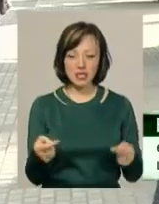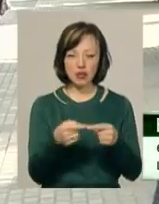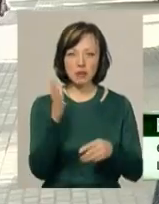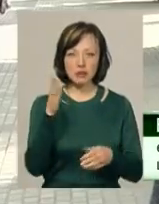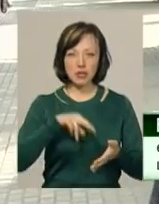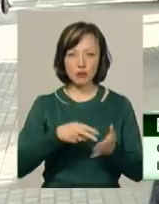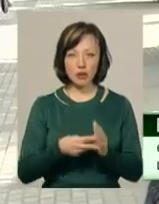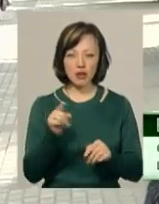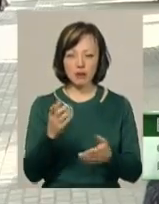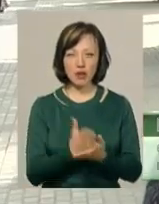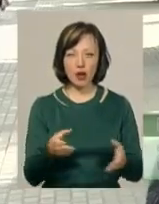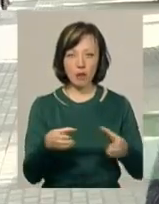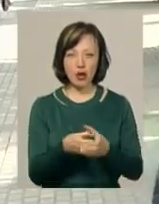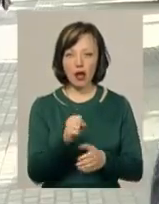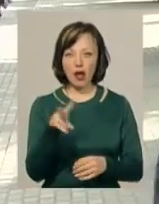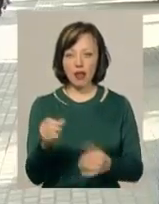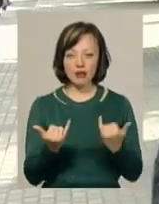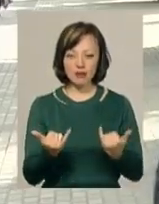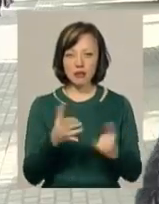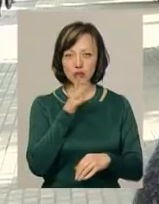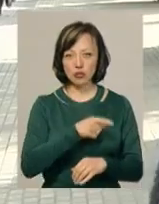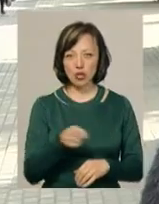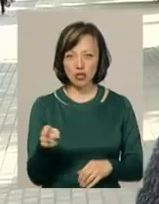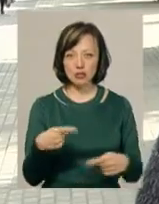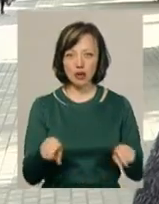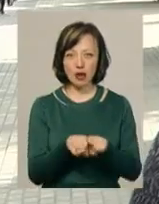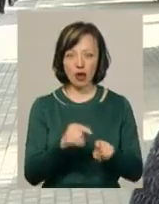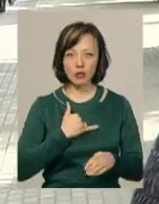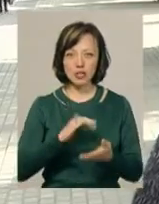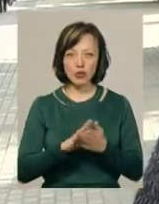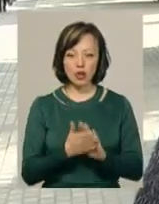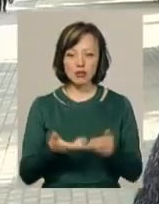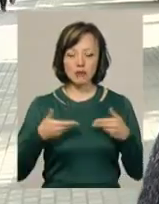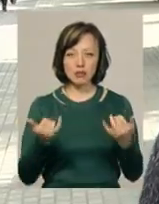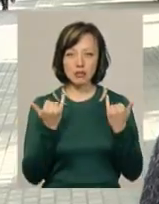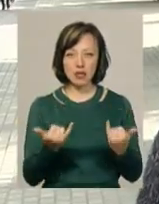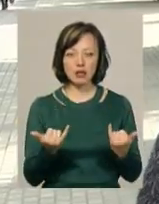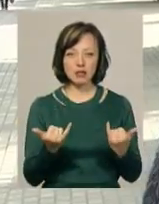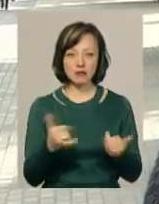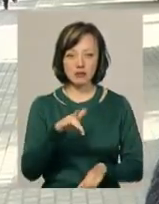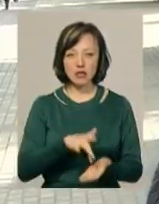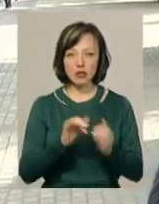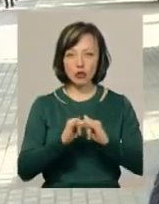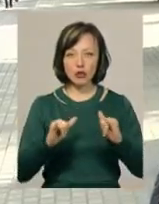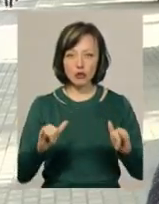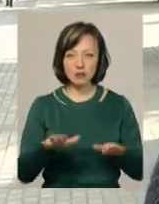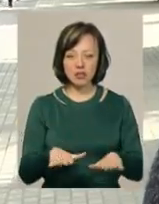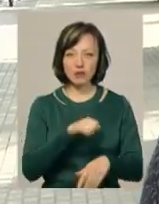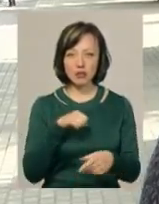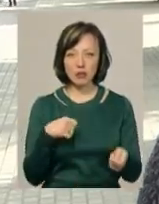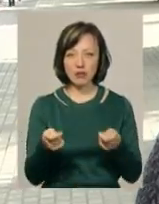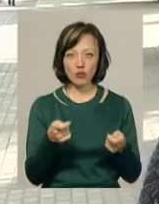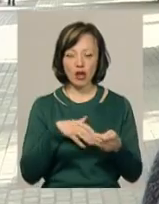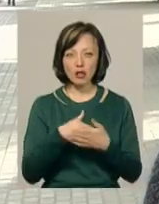перспективного плану, там є громади, але на даний час така в нас ситуація. Ми зараз безпосередньо як Центр розвитку місцевого самоврядування